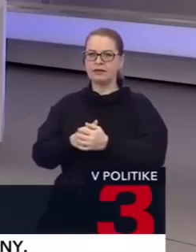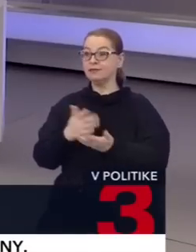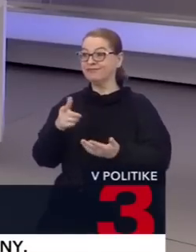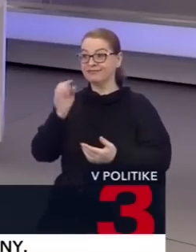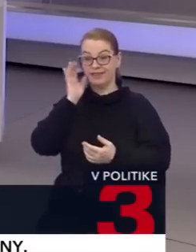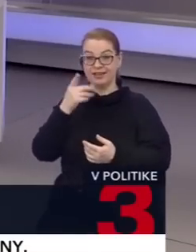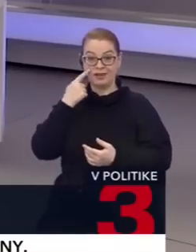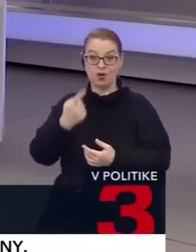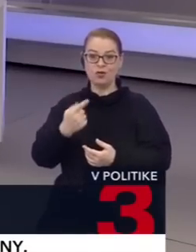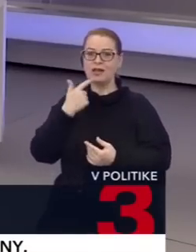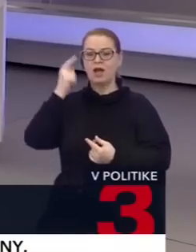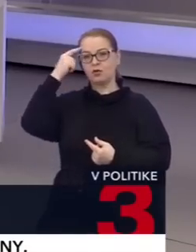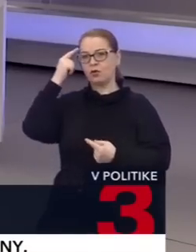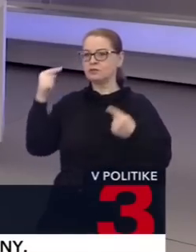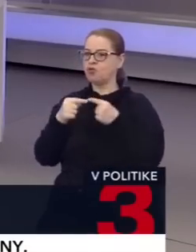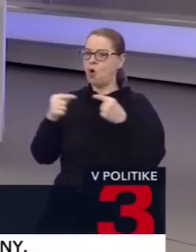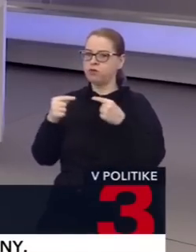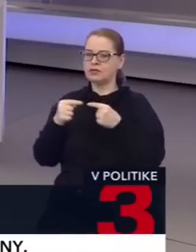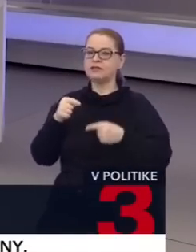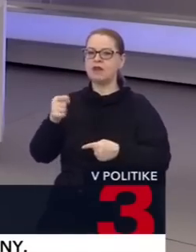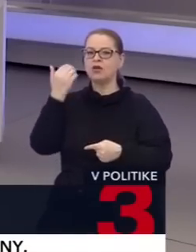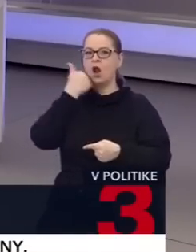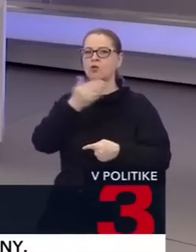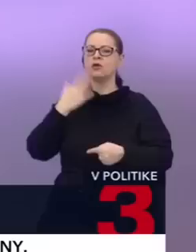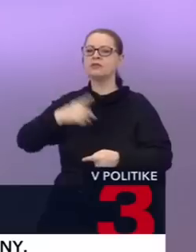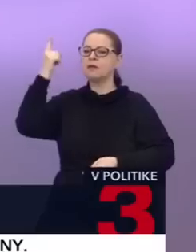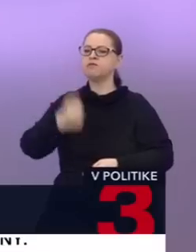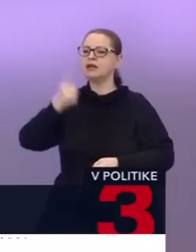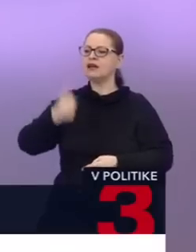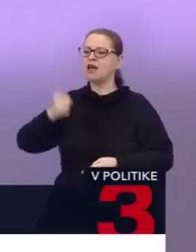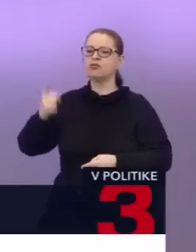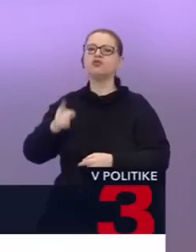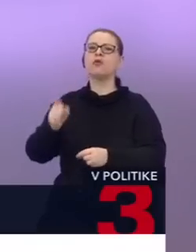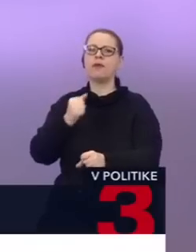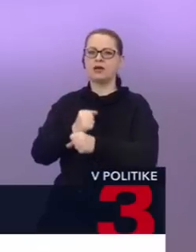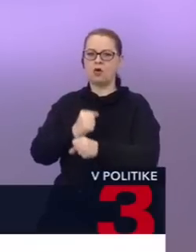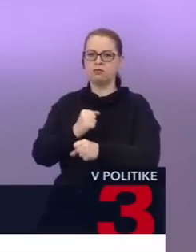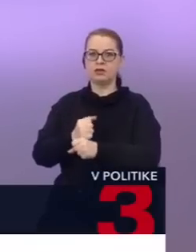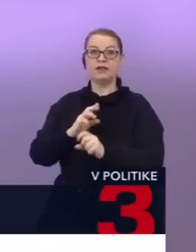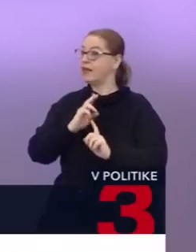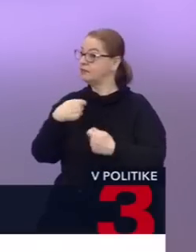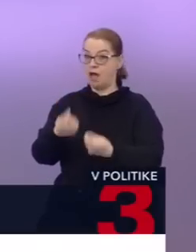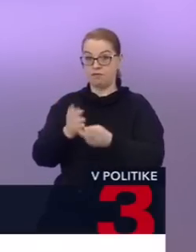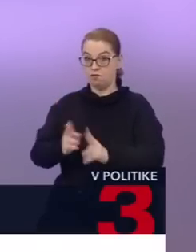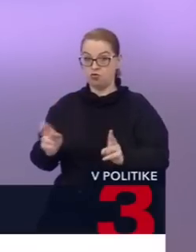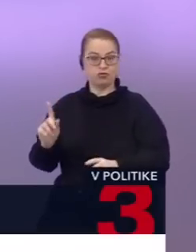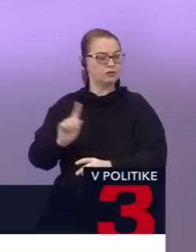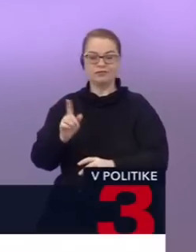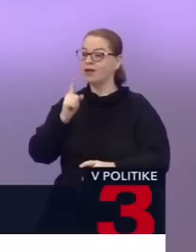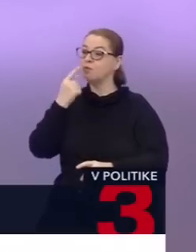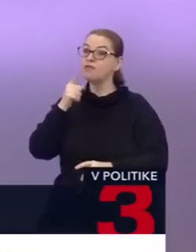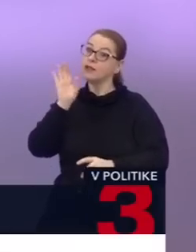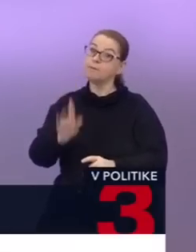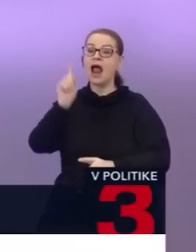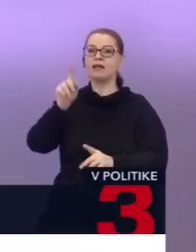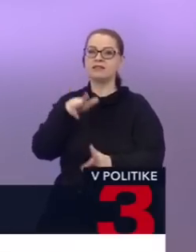ukazuje, ako zmýšľa práve tá opozícia. Ona chce ľuďom prikazovať, čo majú robiť. Nie, Dávať možnosť. No počkajte. Ale povedať, že mali ste